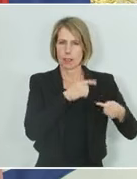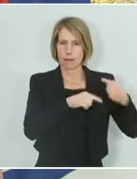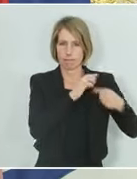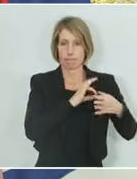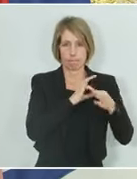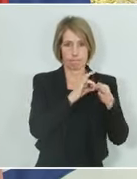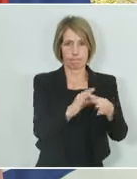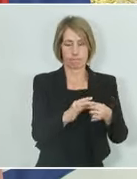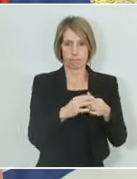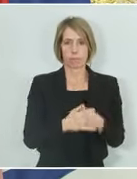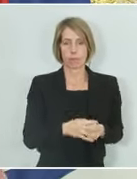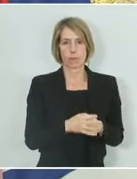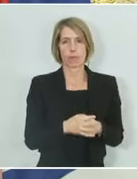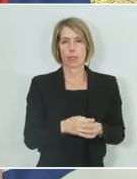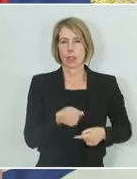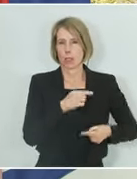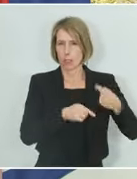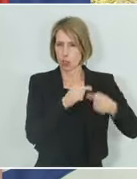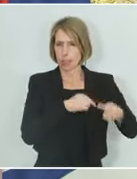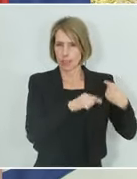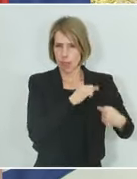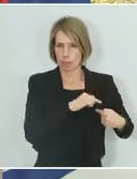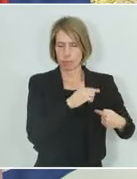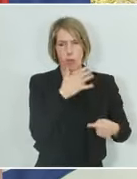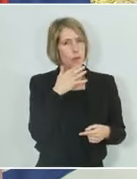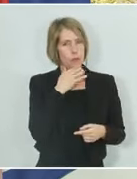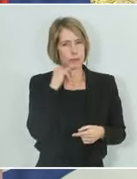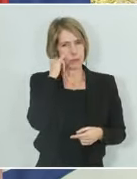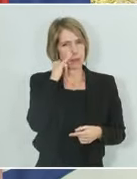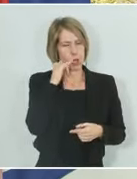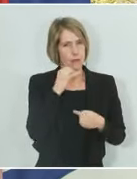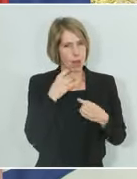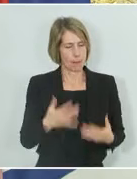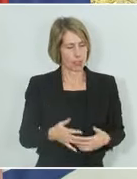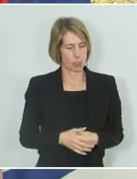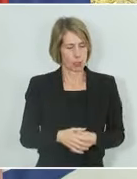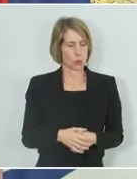In unserer Geschichte sind viele Fehler passiert. Wir haben viel gelernt